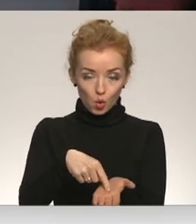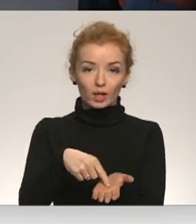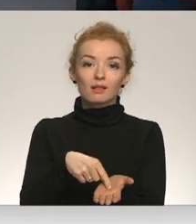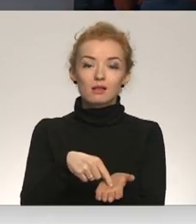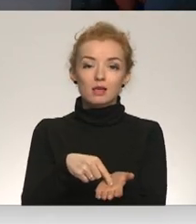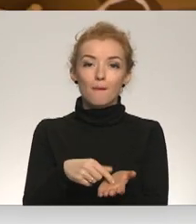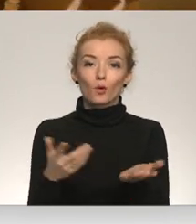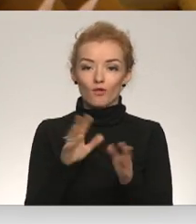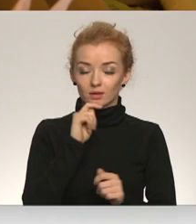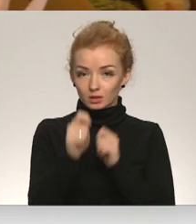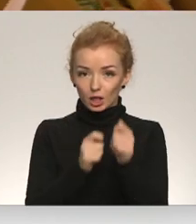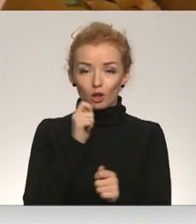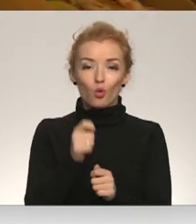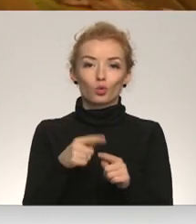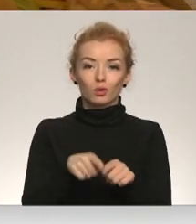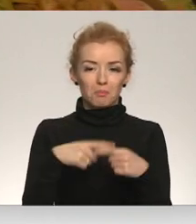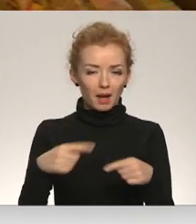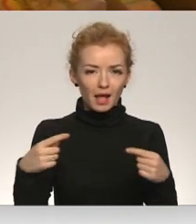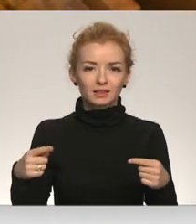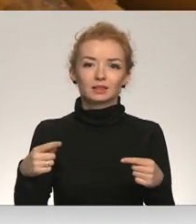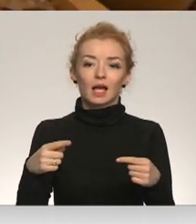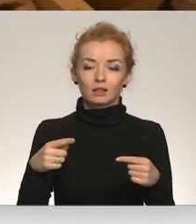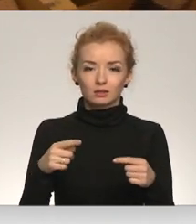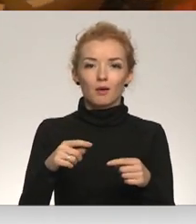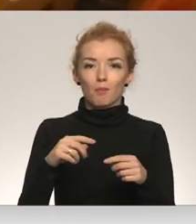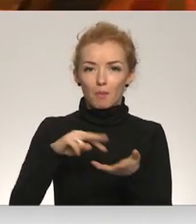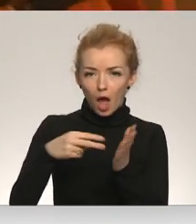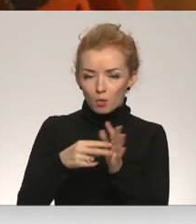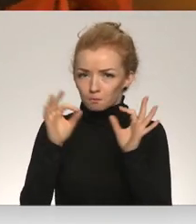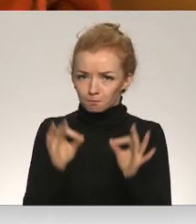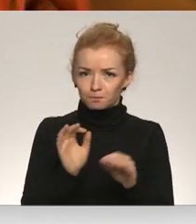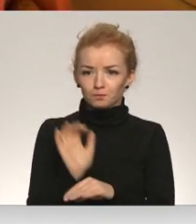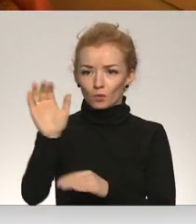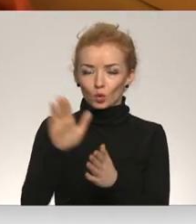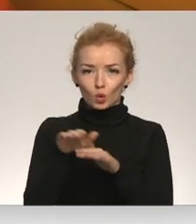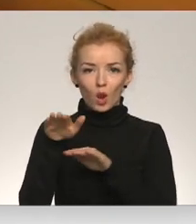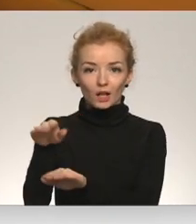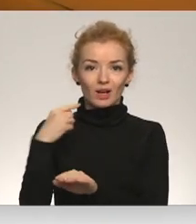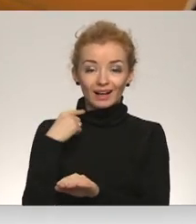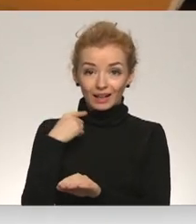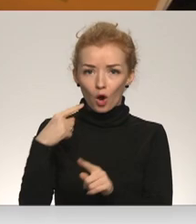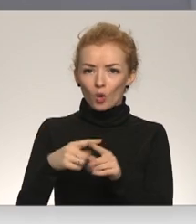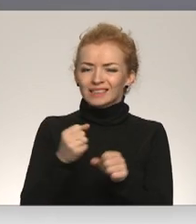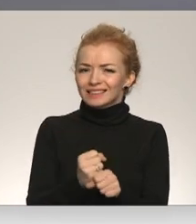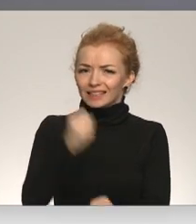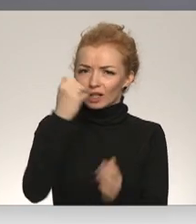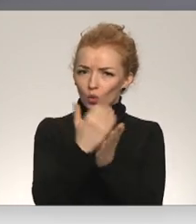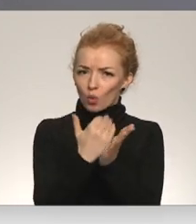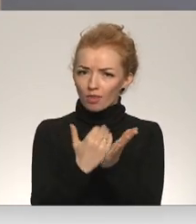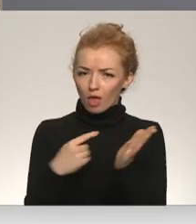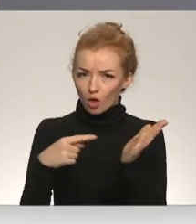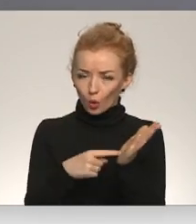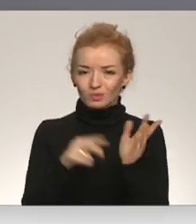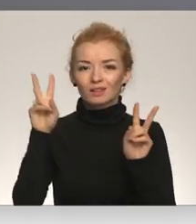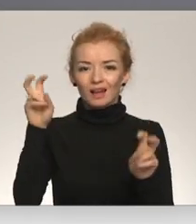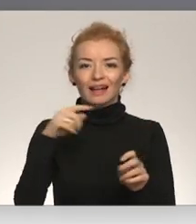koordinatoru punktiem. Tajos saziedotās mantas centralizēti tiek nogādātas noliktavā Rīgā, stingrās askaņā ar kustības gribu palīdzēt